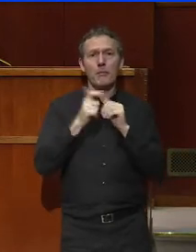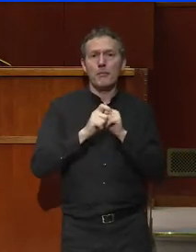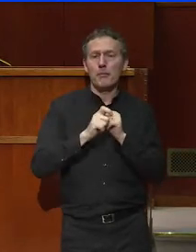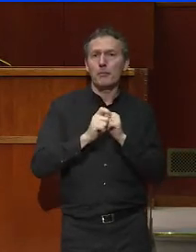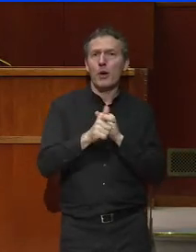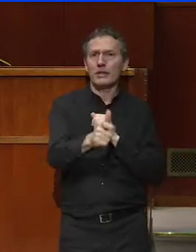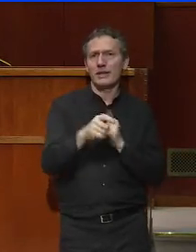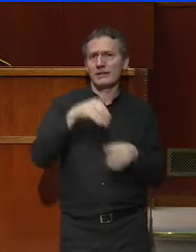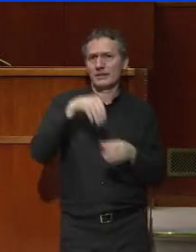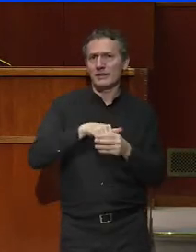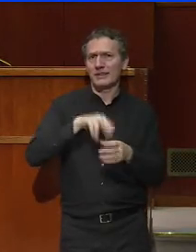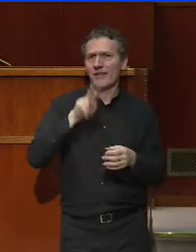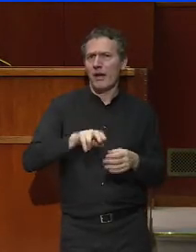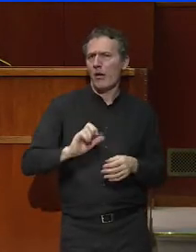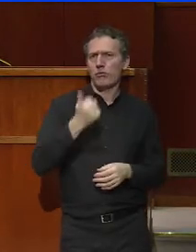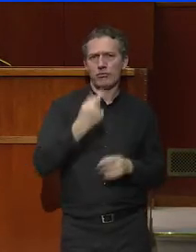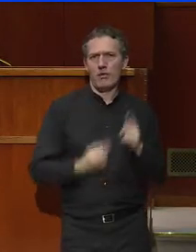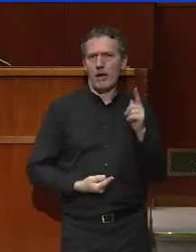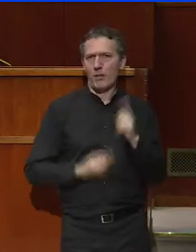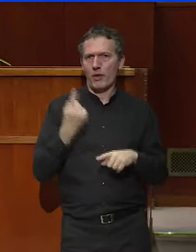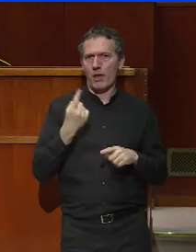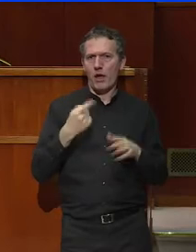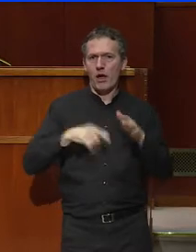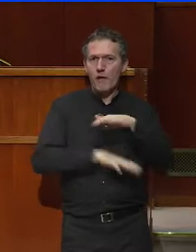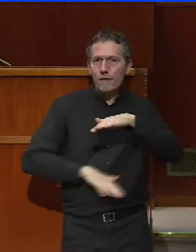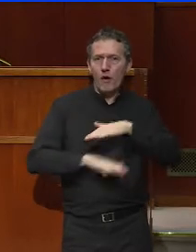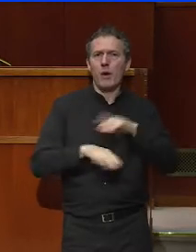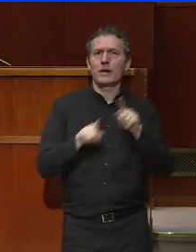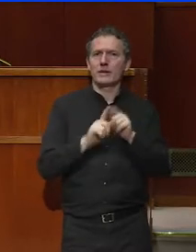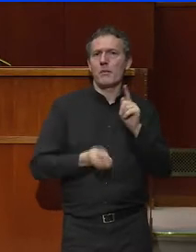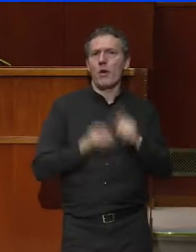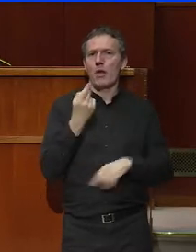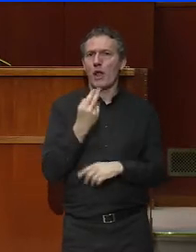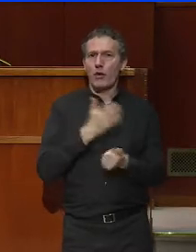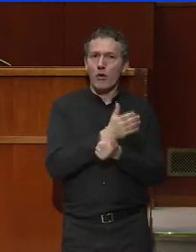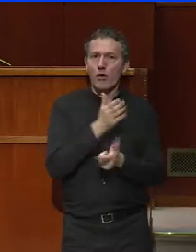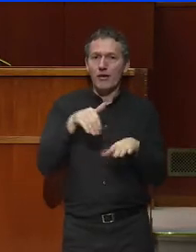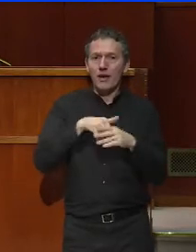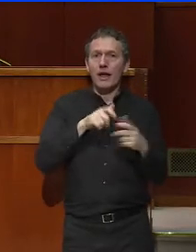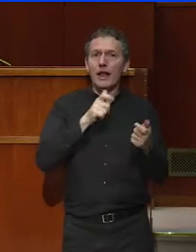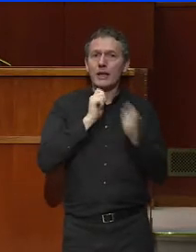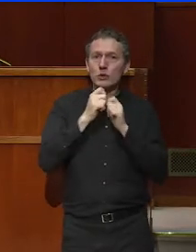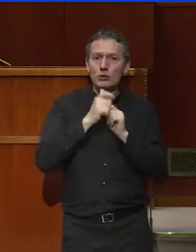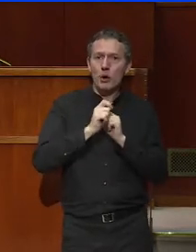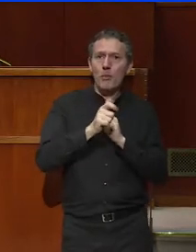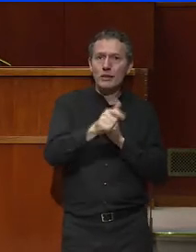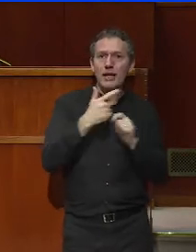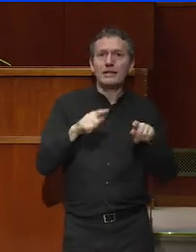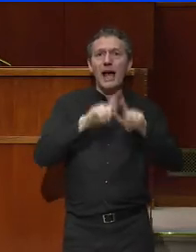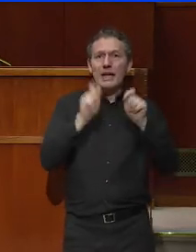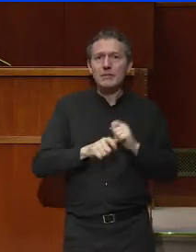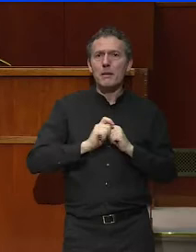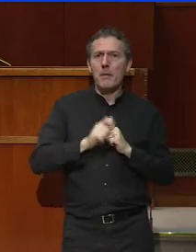est au moins aussi important que le fond. Dans une discussion, le process, le respect du process